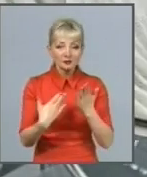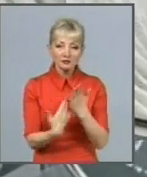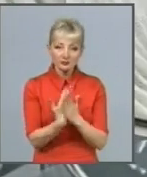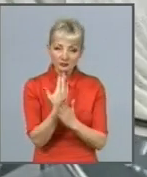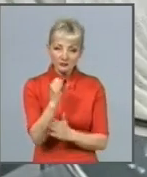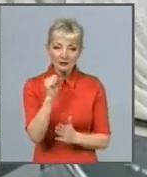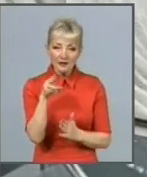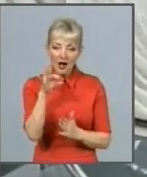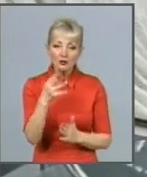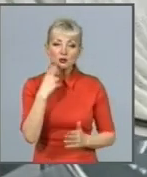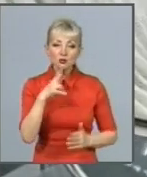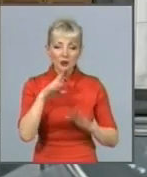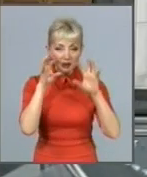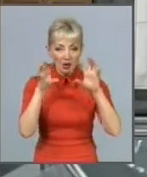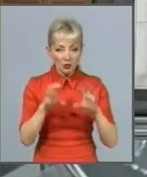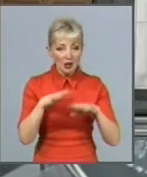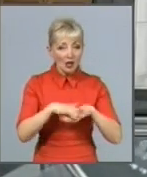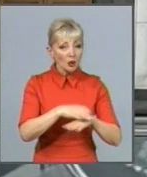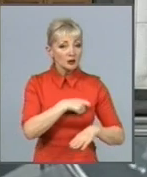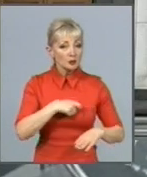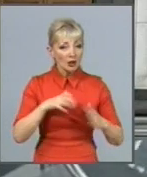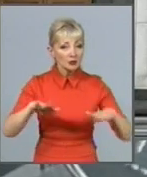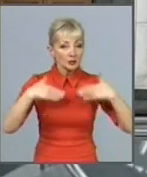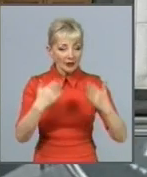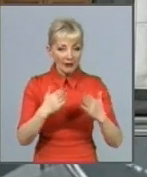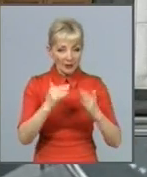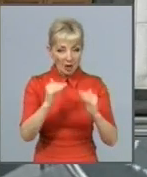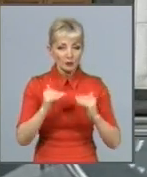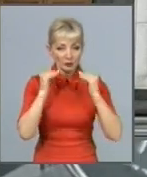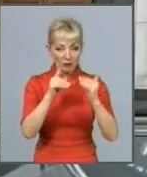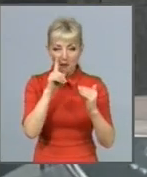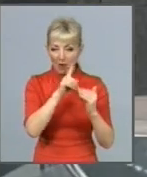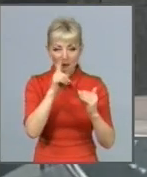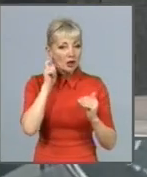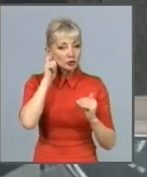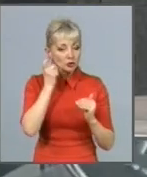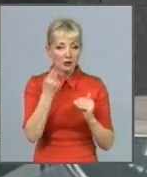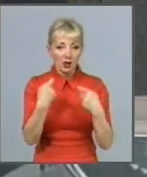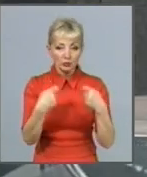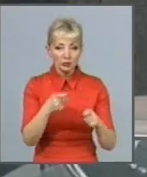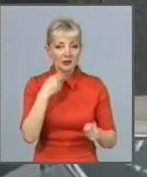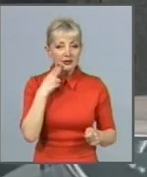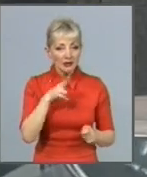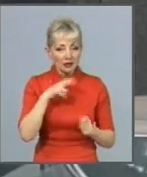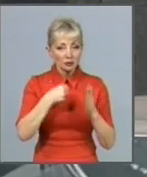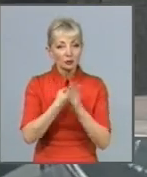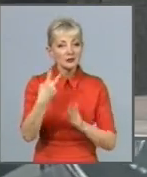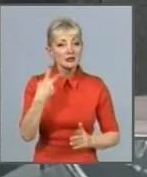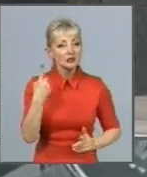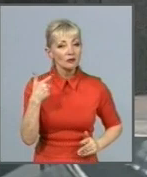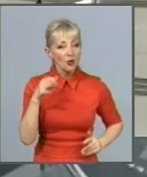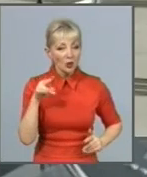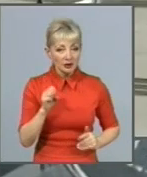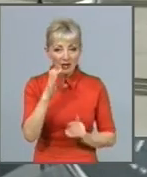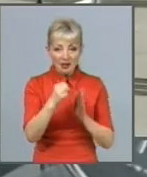закон. Нардепи пропонують підвищити мінімальний вік для продажу тютюнових виробів до 21 року з 18. А